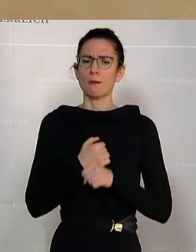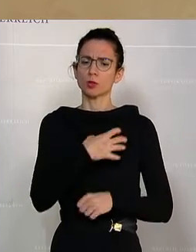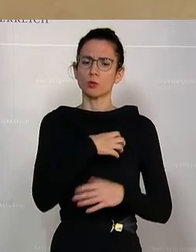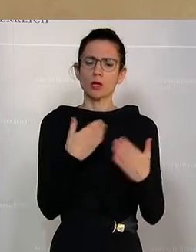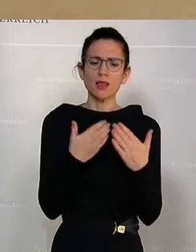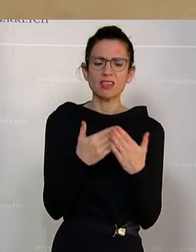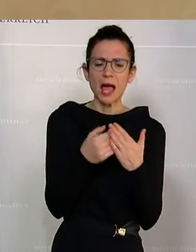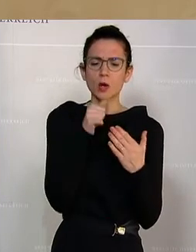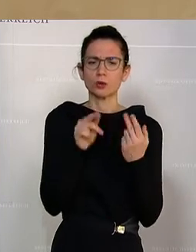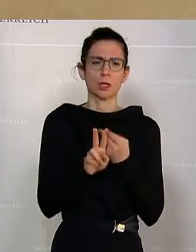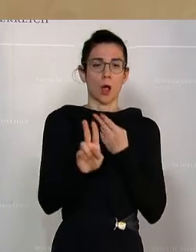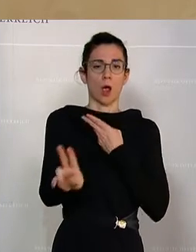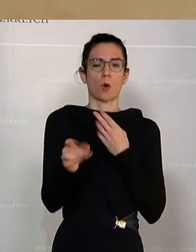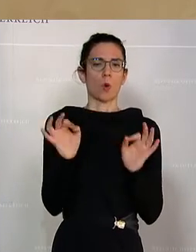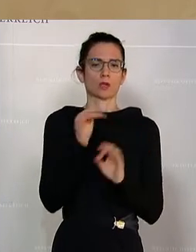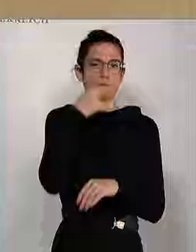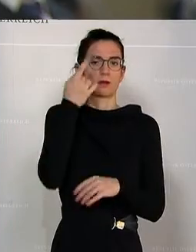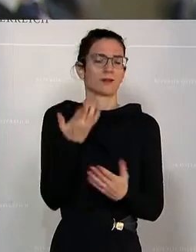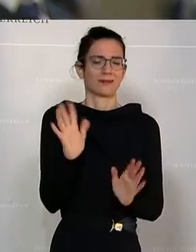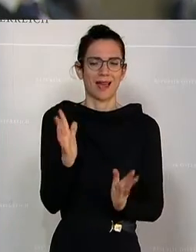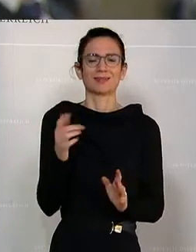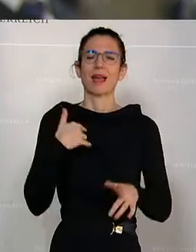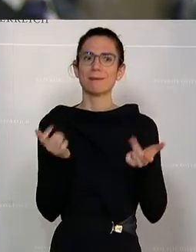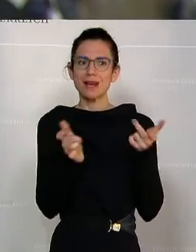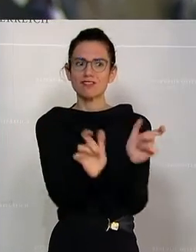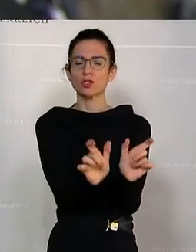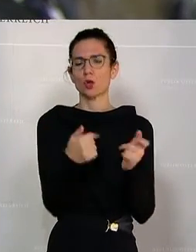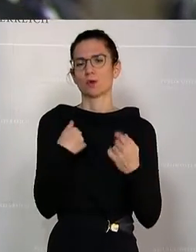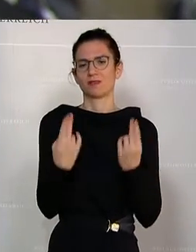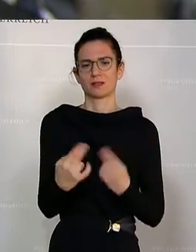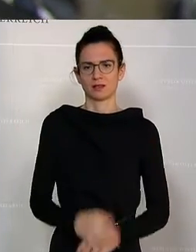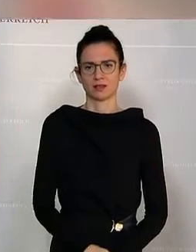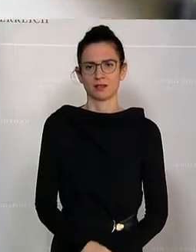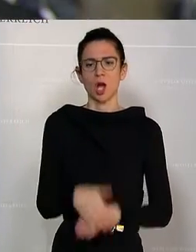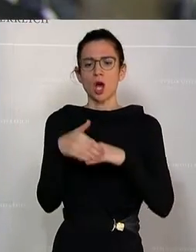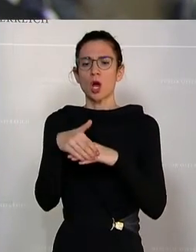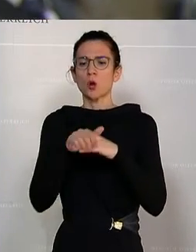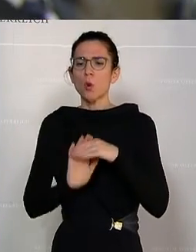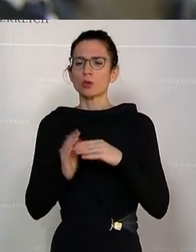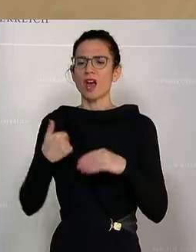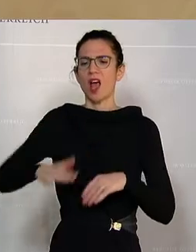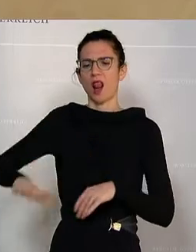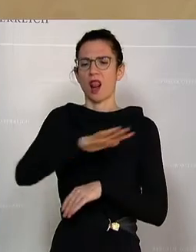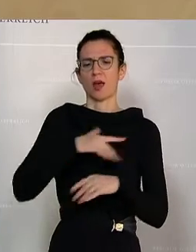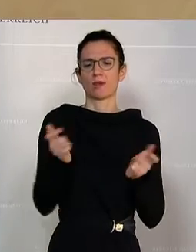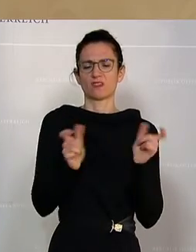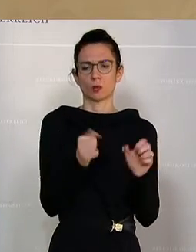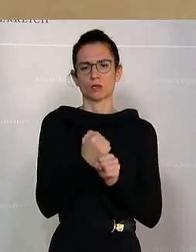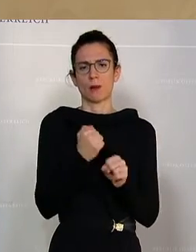wesentlicher Punkt, gerade in der Prävention, das Sie auch angesprochen haben. Kommunale Präventionsarbeit mit